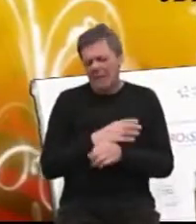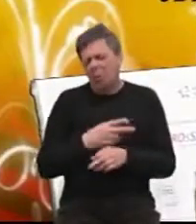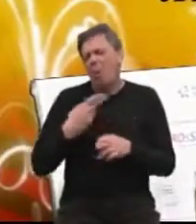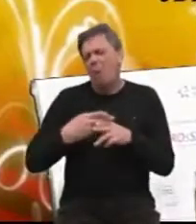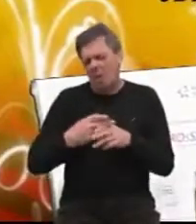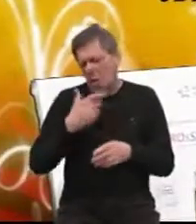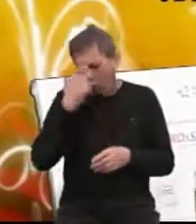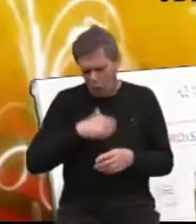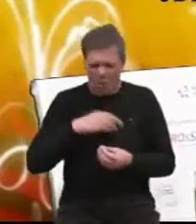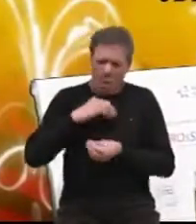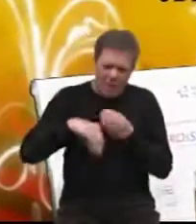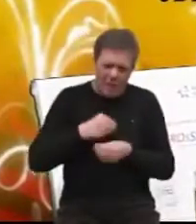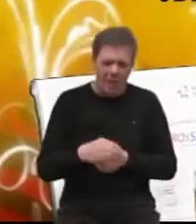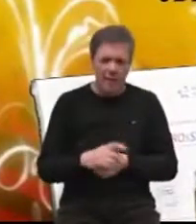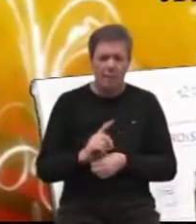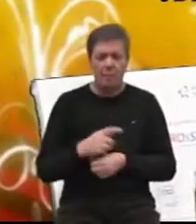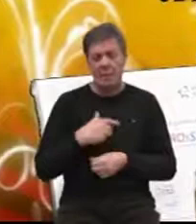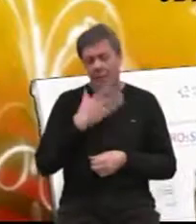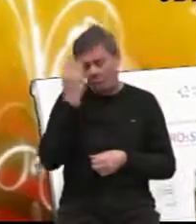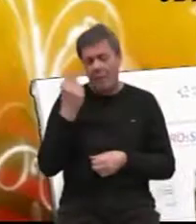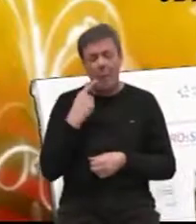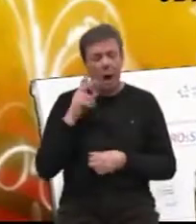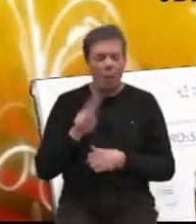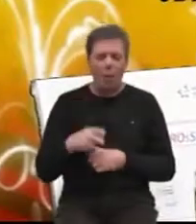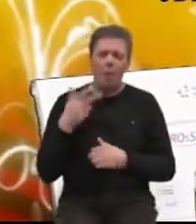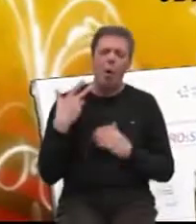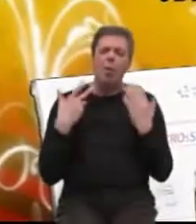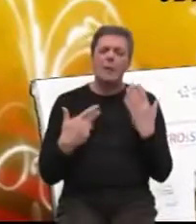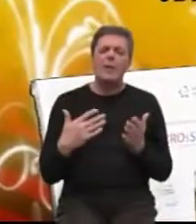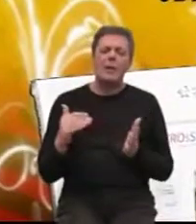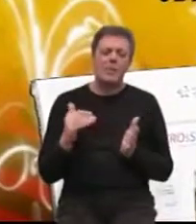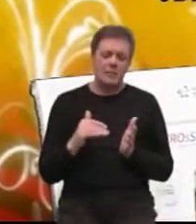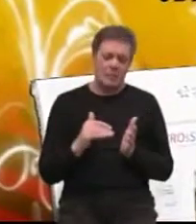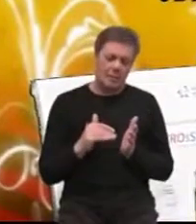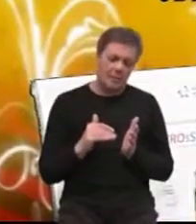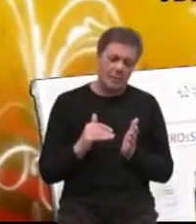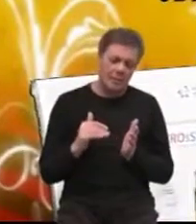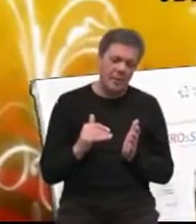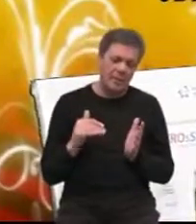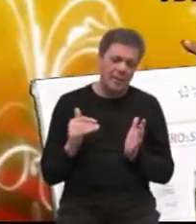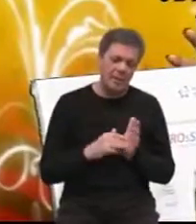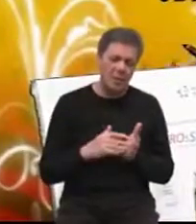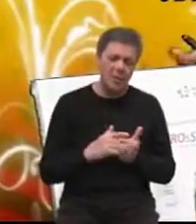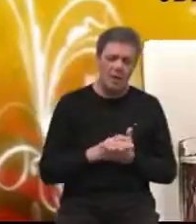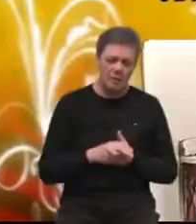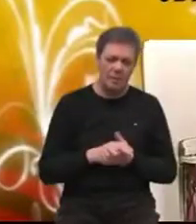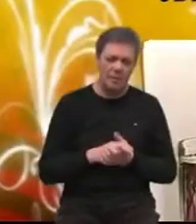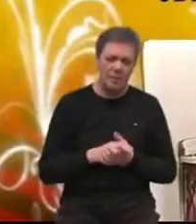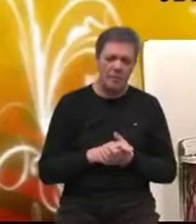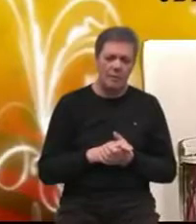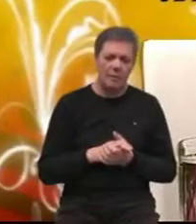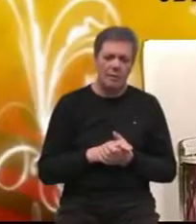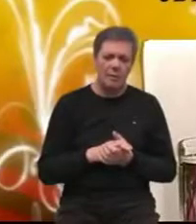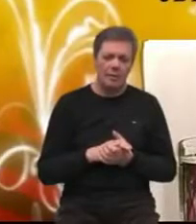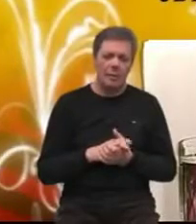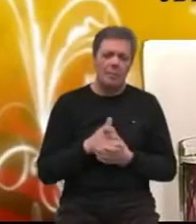osobi, u obitelji. Jer mi zaboravljamo, ako imamo 80 tisuća, to je tako nekad. Moram ispraviti odmah,